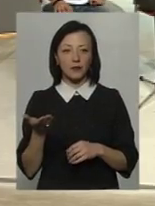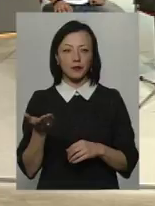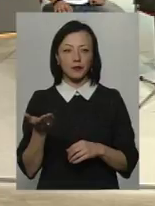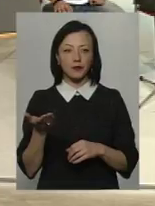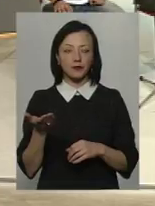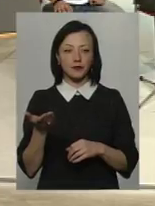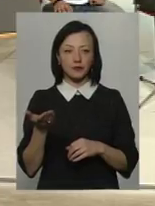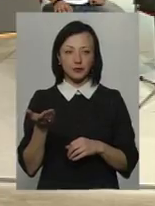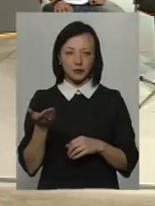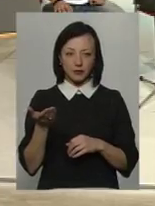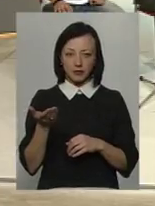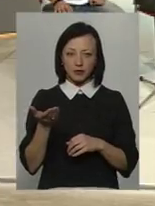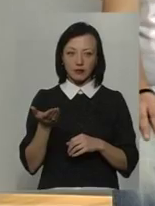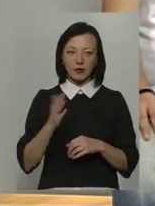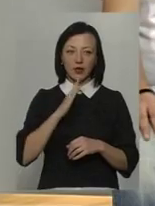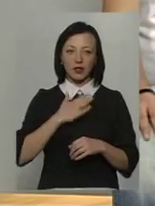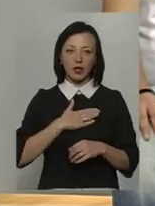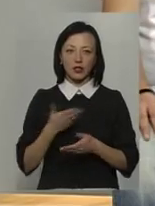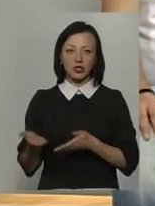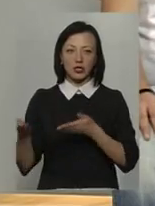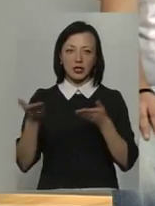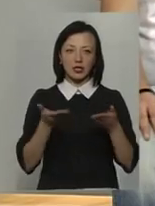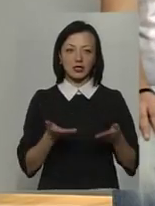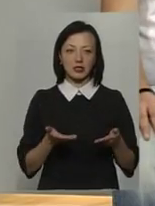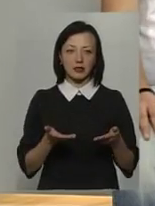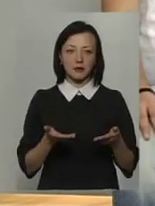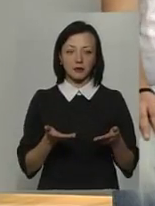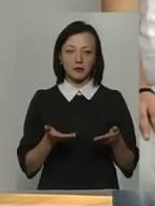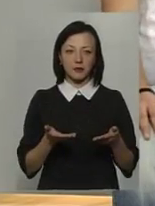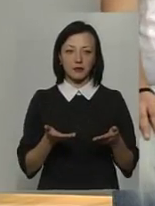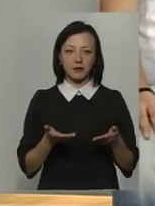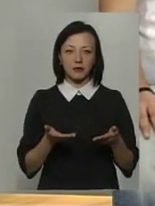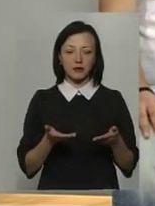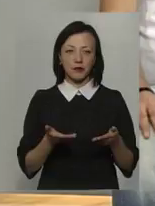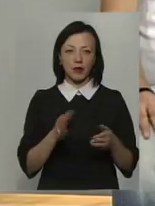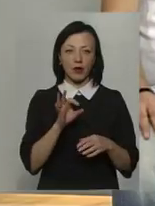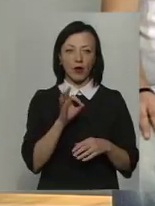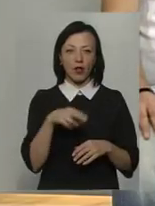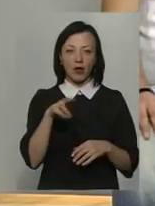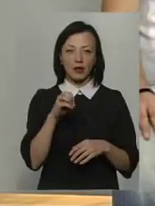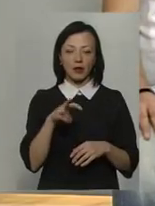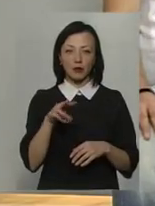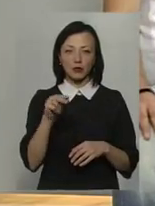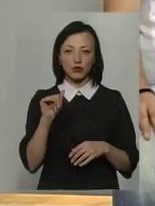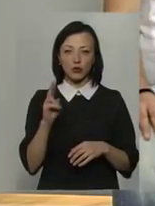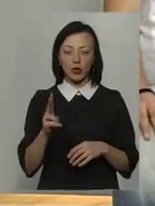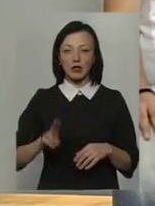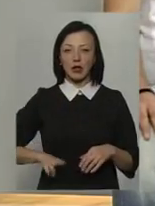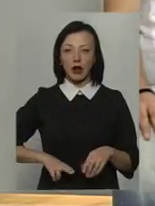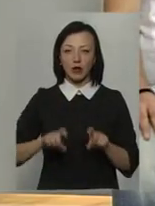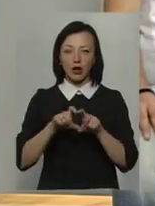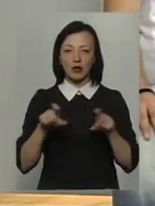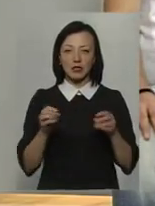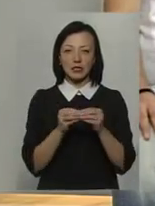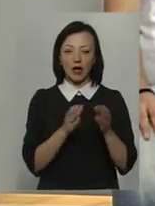наш гість Олег Димчук, директор агенції сталого